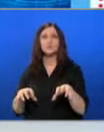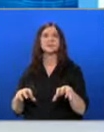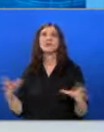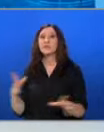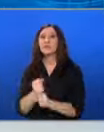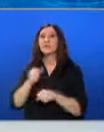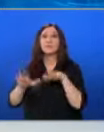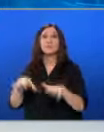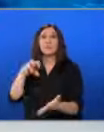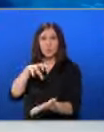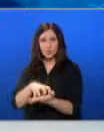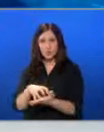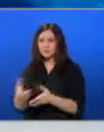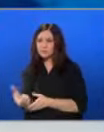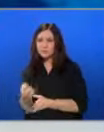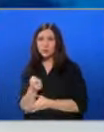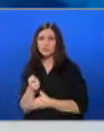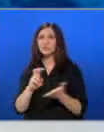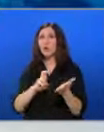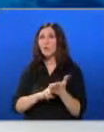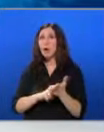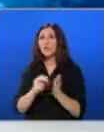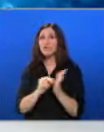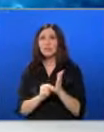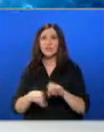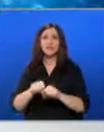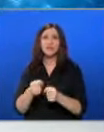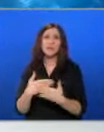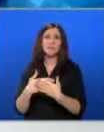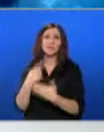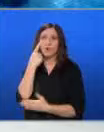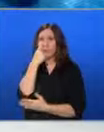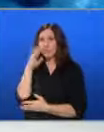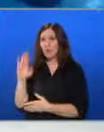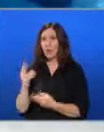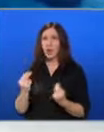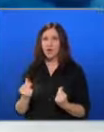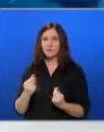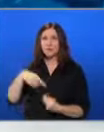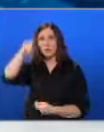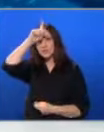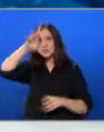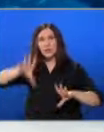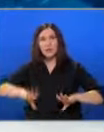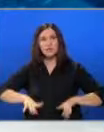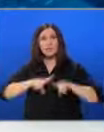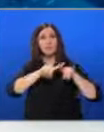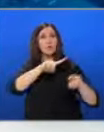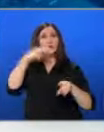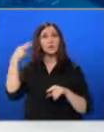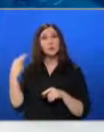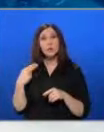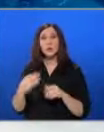Разбитата престъпна група източвала банкови сметки, а щетите са за близо 1 милион лева. Софийската градска